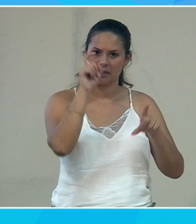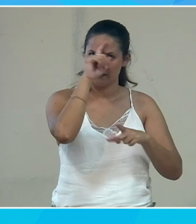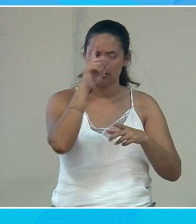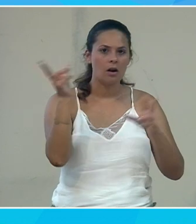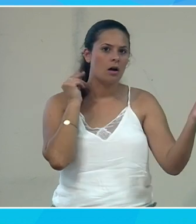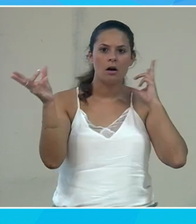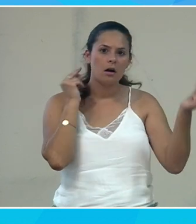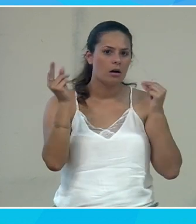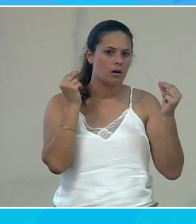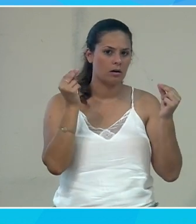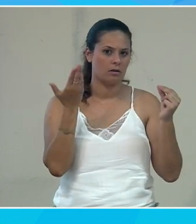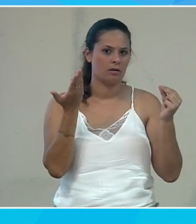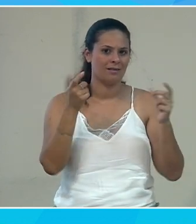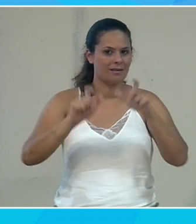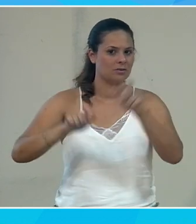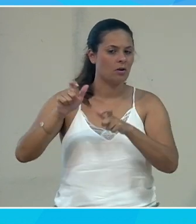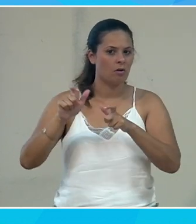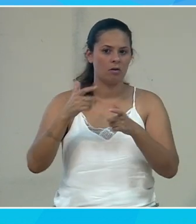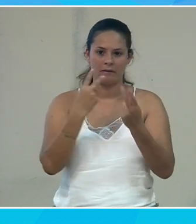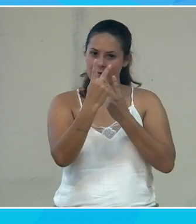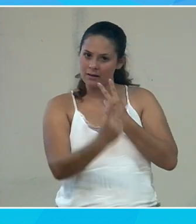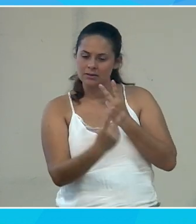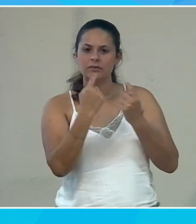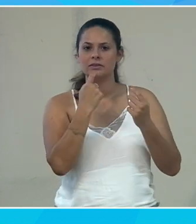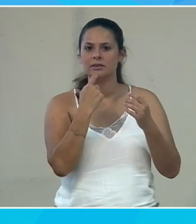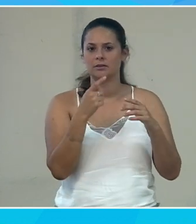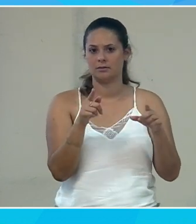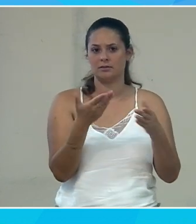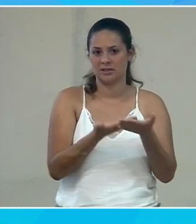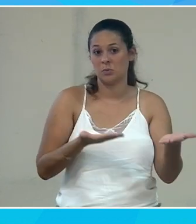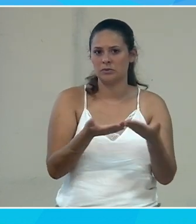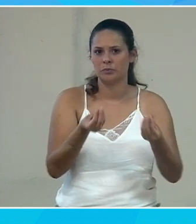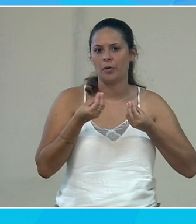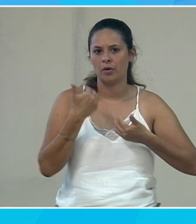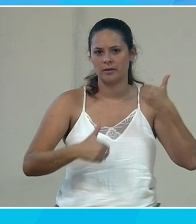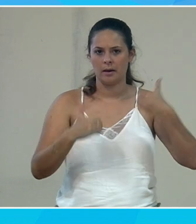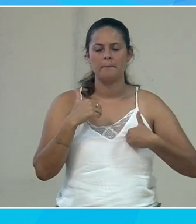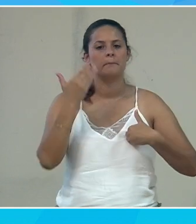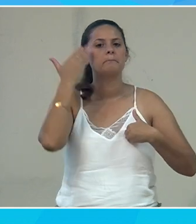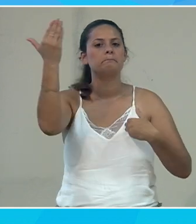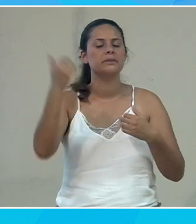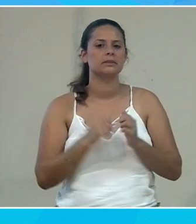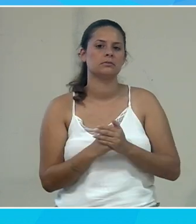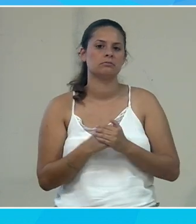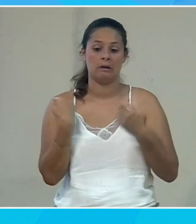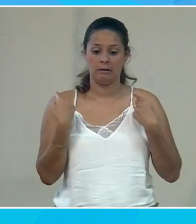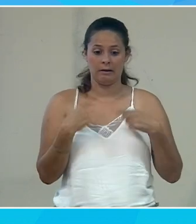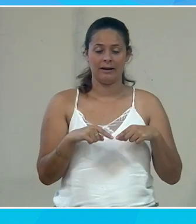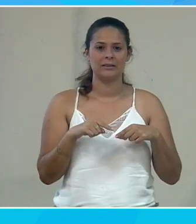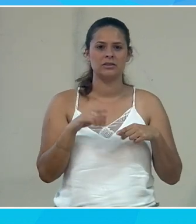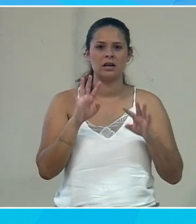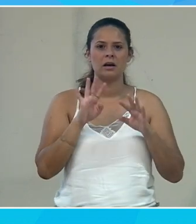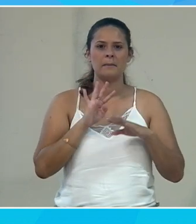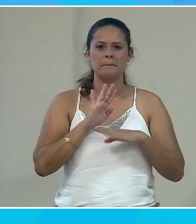la situation qui fait le handicap. Autre cas de figure, imaginez, par exemple, que je sois allergique au chlore.